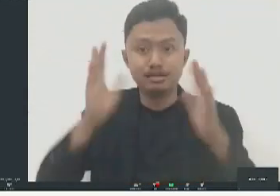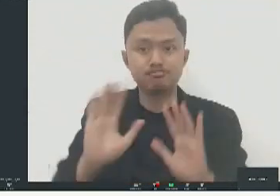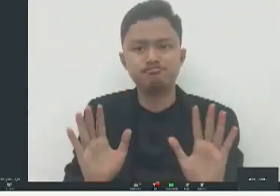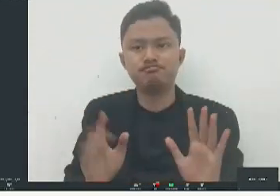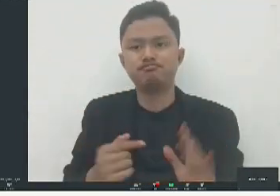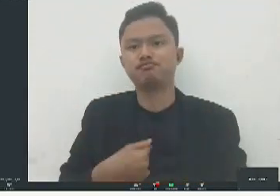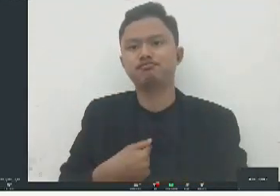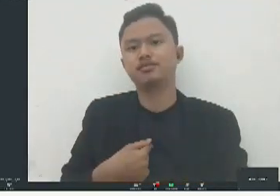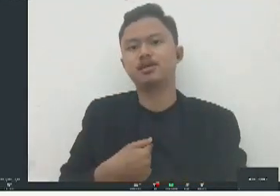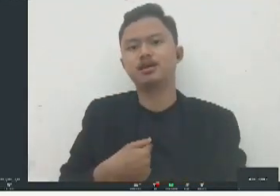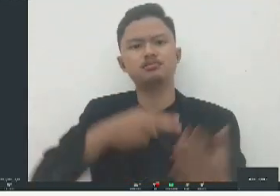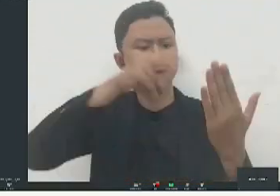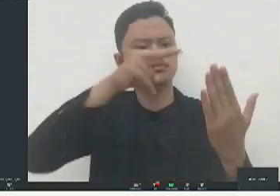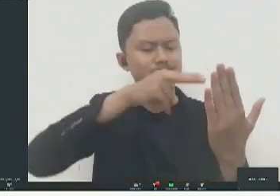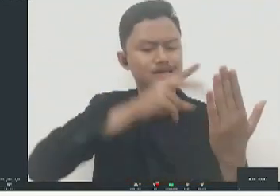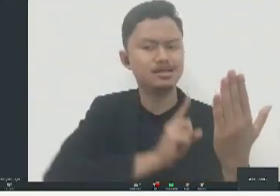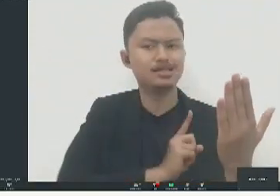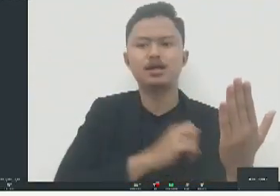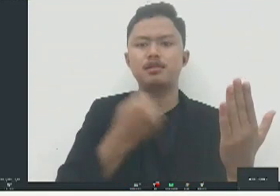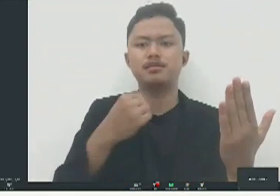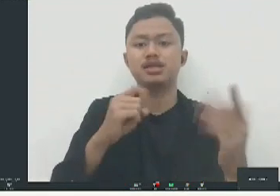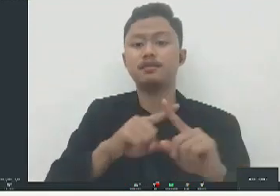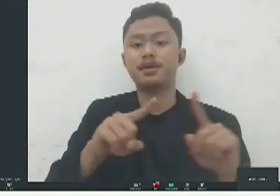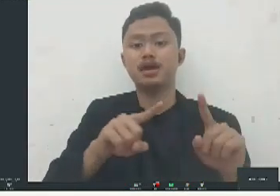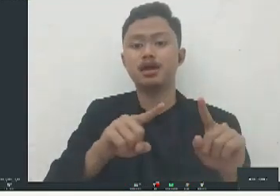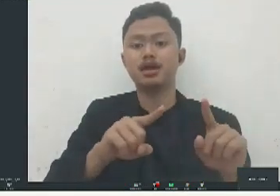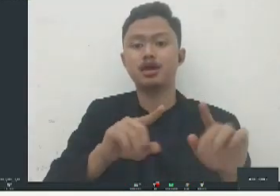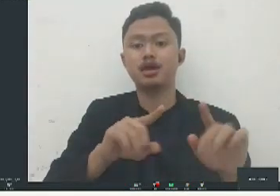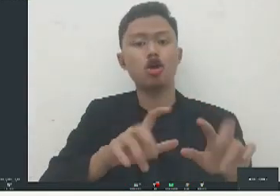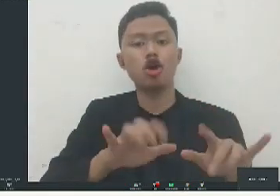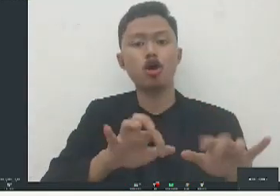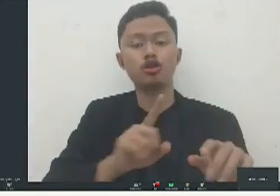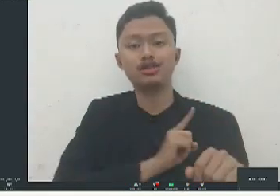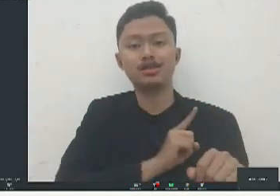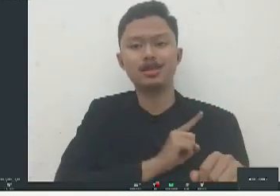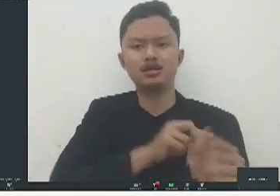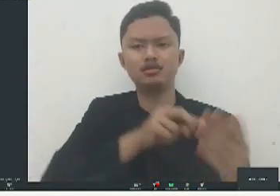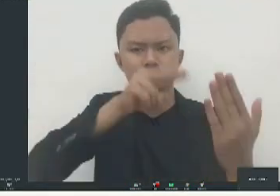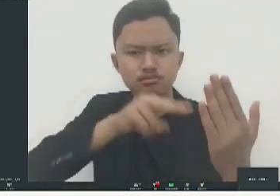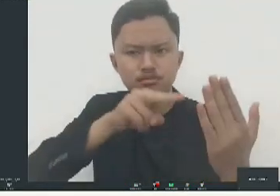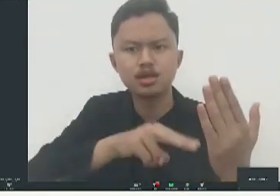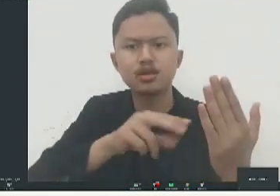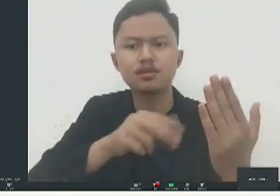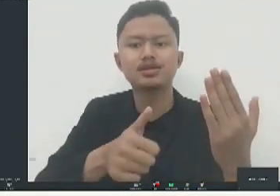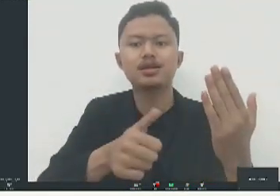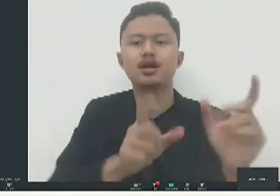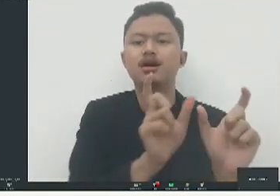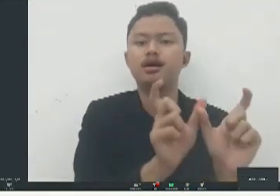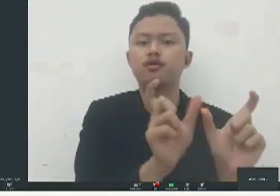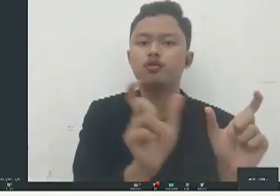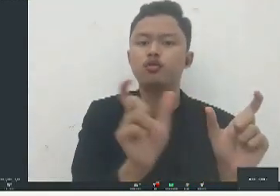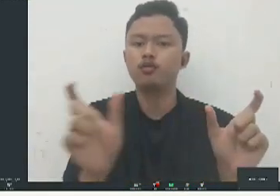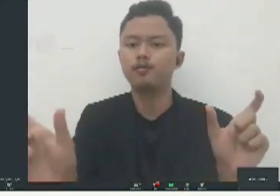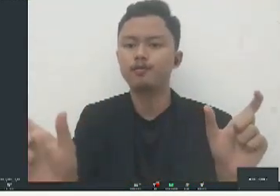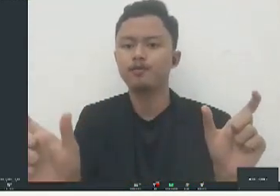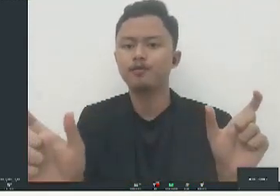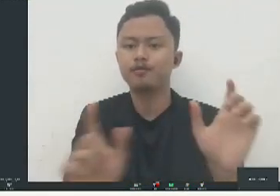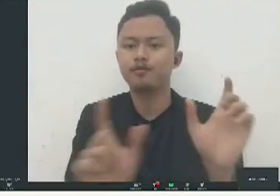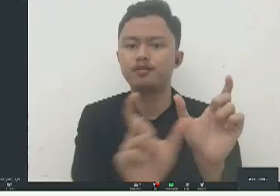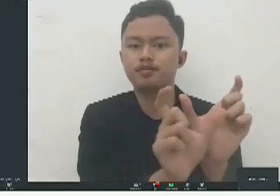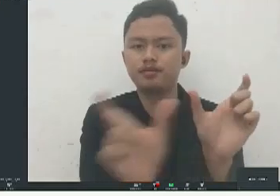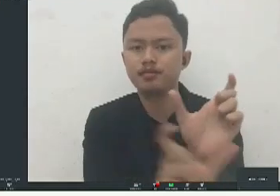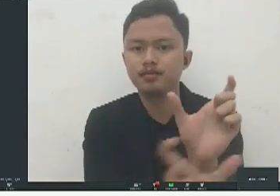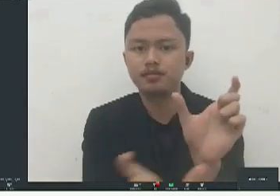mengeja sendiri kalau kita pakai komputer sendiri ini kan teman-teman itu bisa mengeja per huruf perkata per baris dengan pakai tombol-tombol